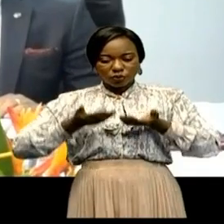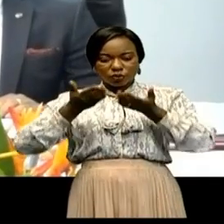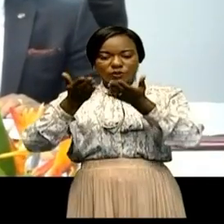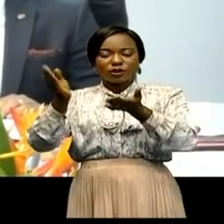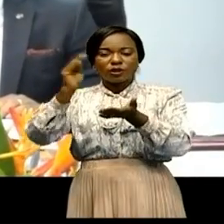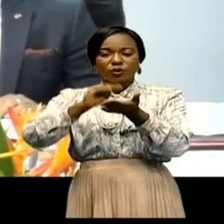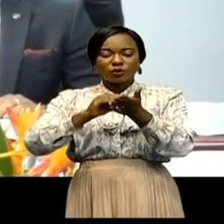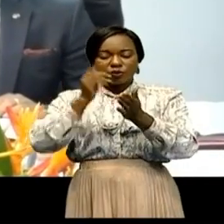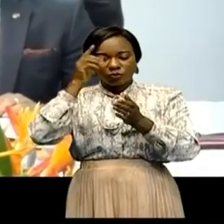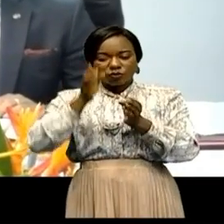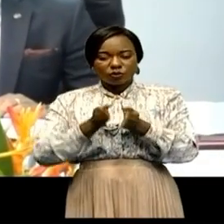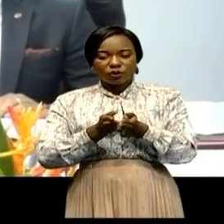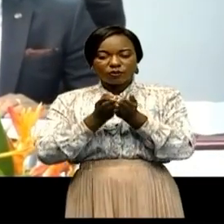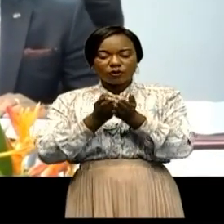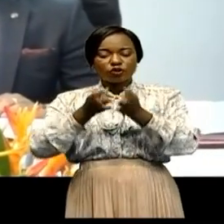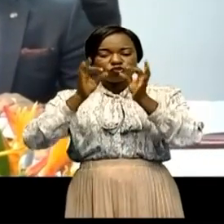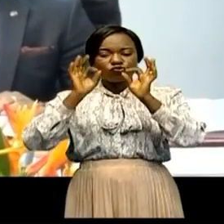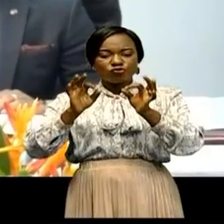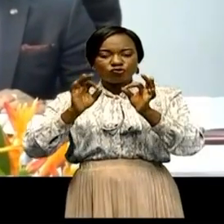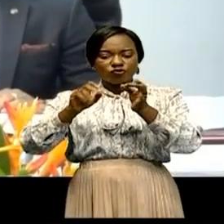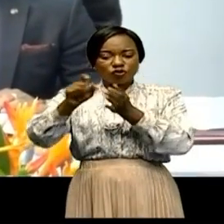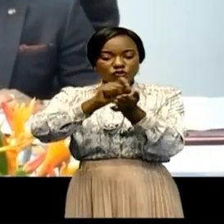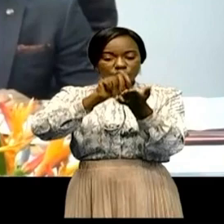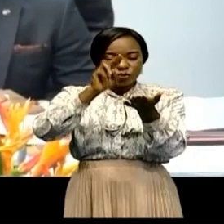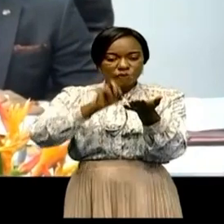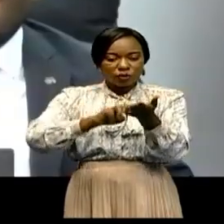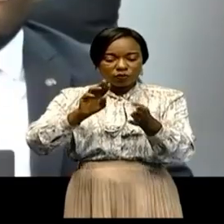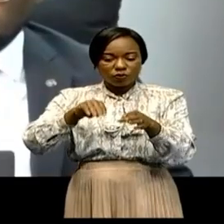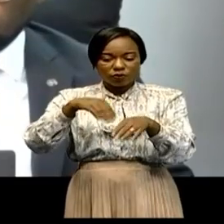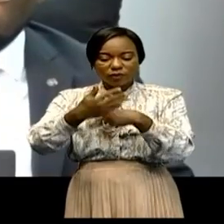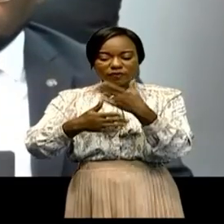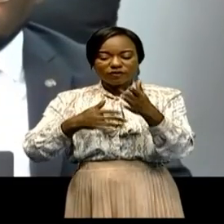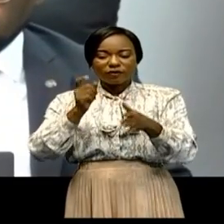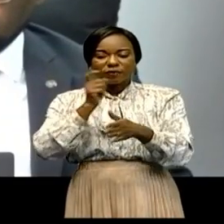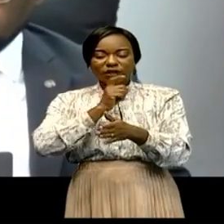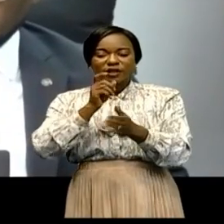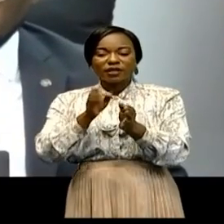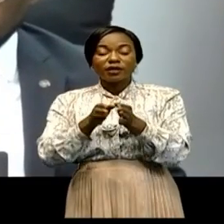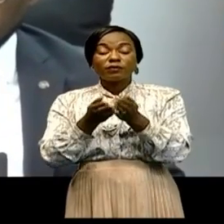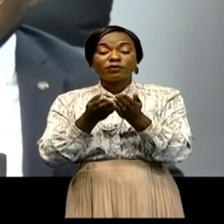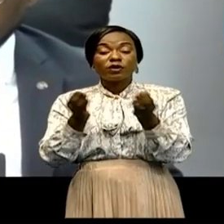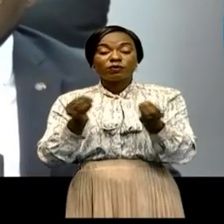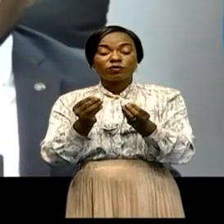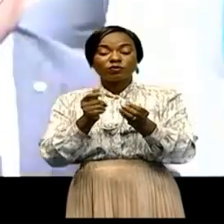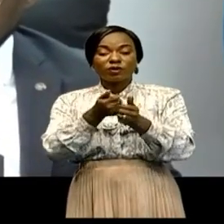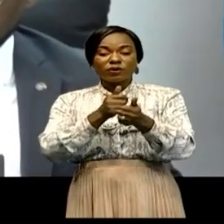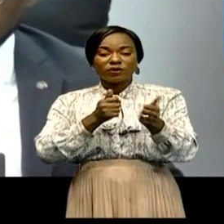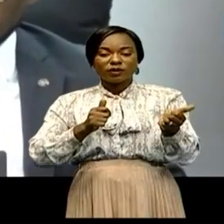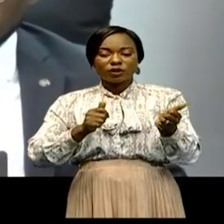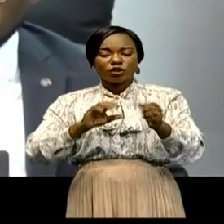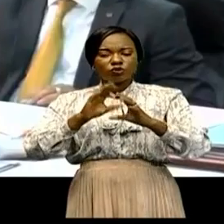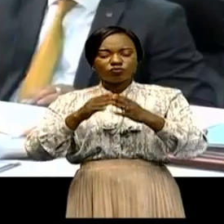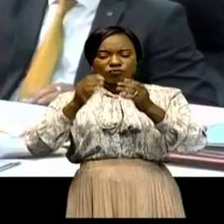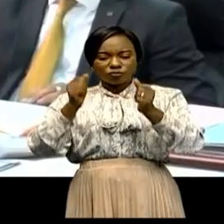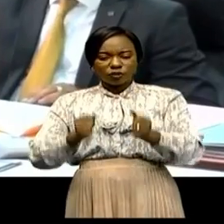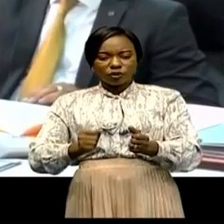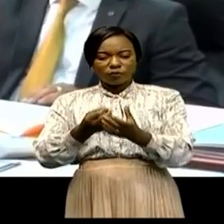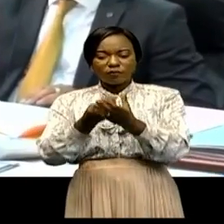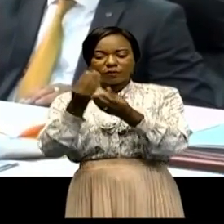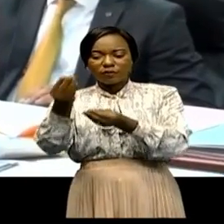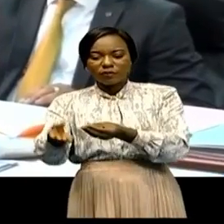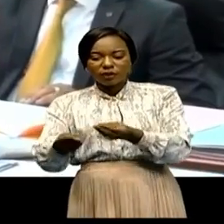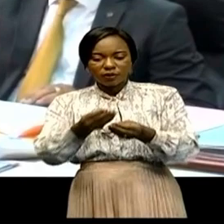pour la signature d'un nouveau contrat de production de passeports, ce qui va éviter tout arrêt préjudiciable de la production